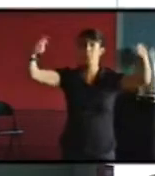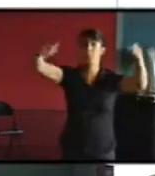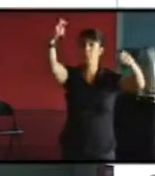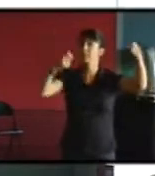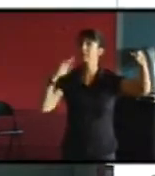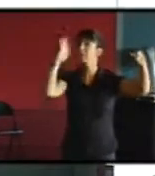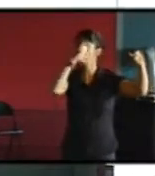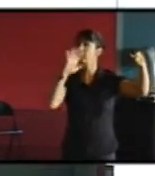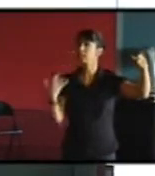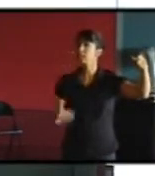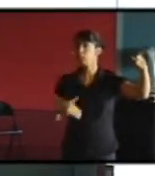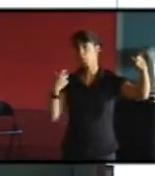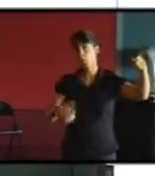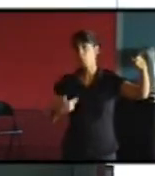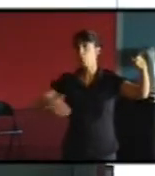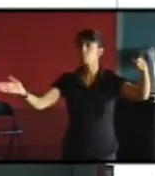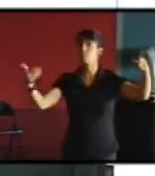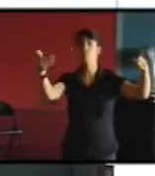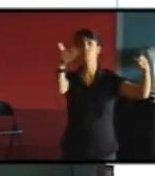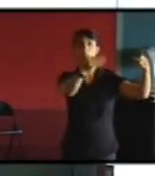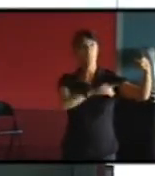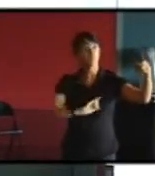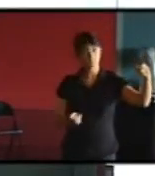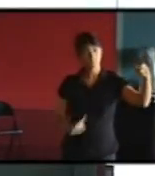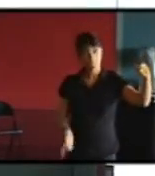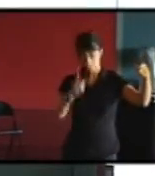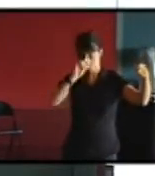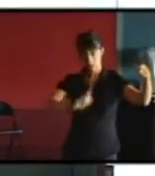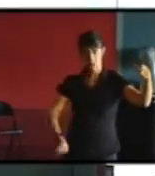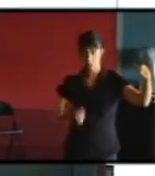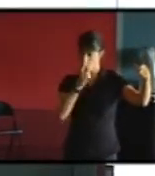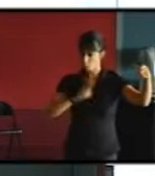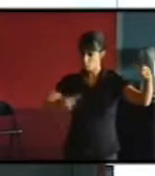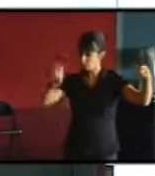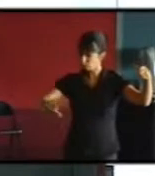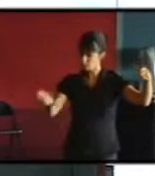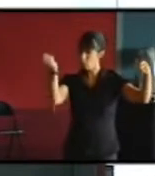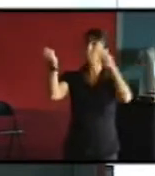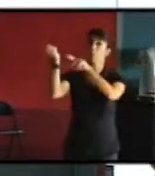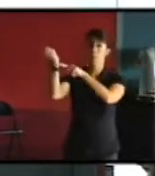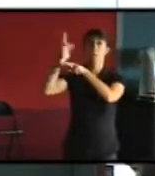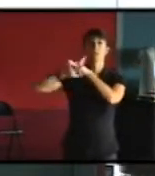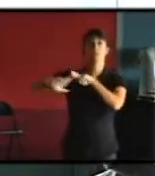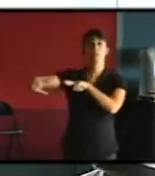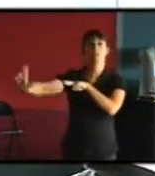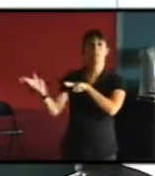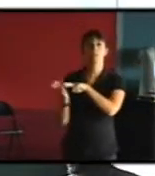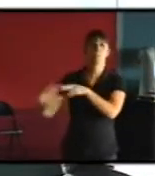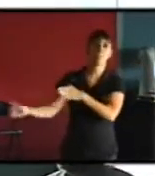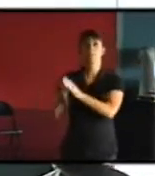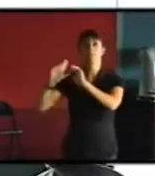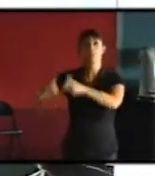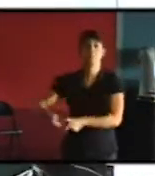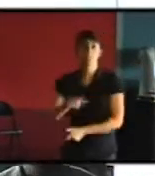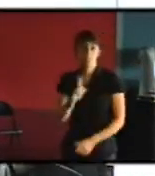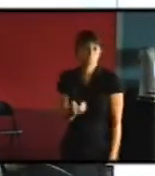habiter et qu'il y avait là aussi un chemin qui passait par la transformation de ce bâti et non pas sa démolition c